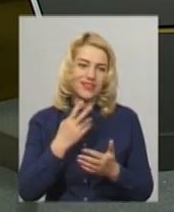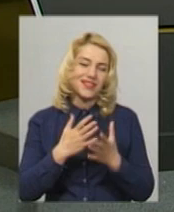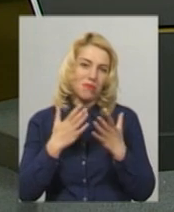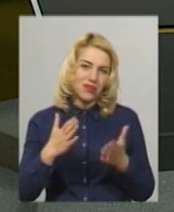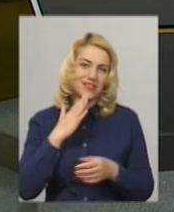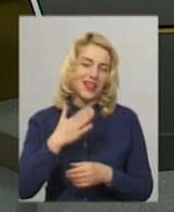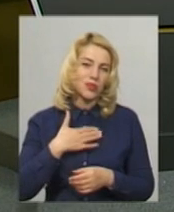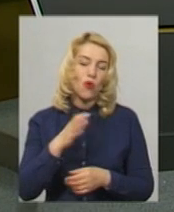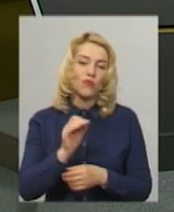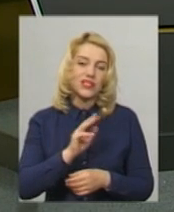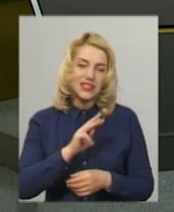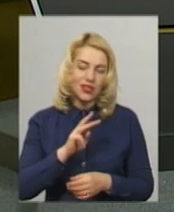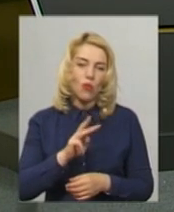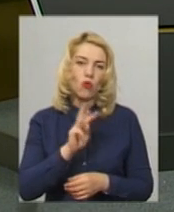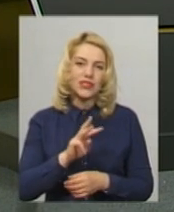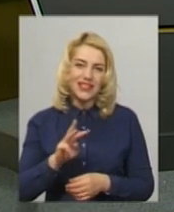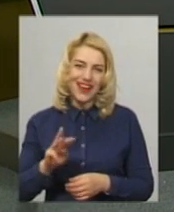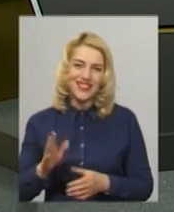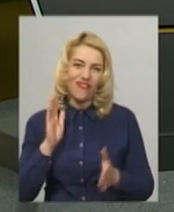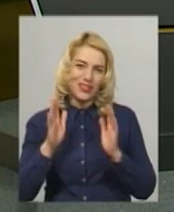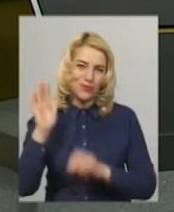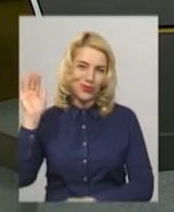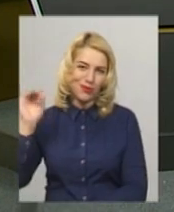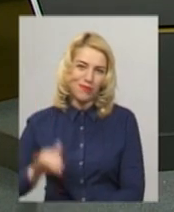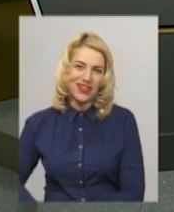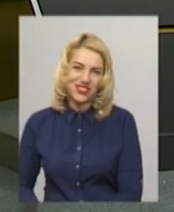нашому офіційному сайті та сторінці у Фейсбук. Побачимось.